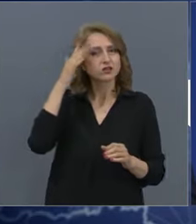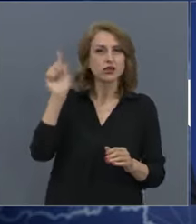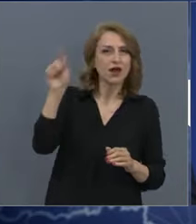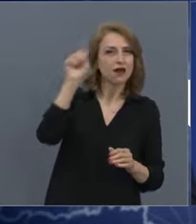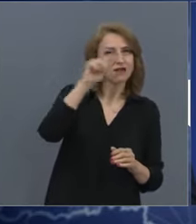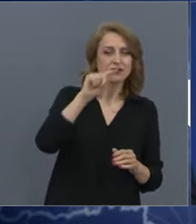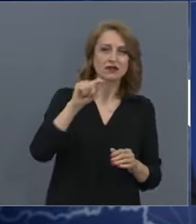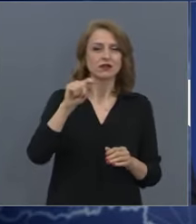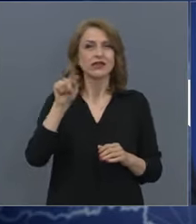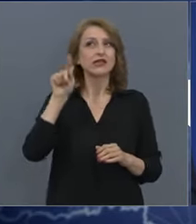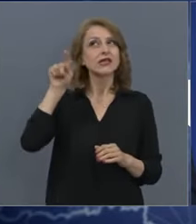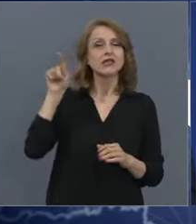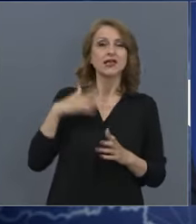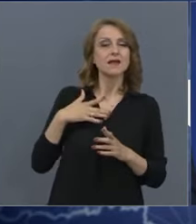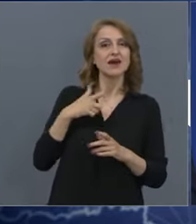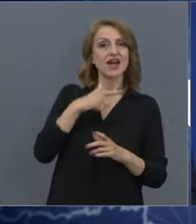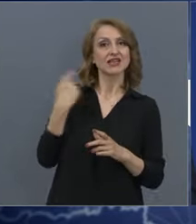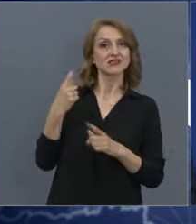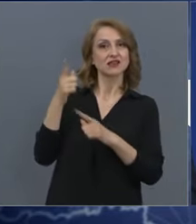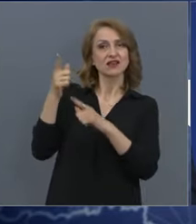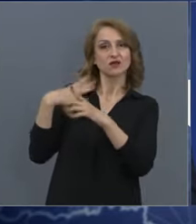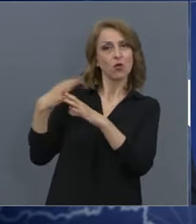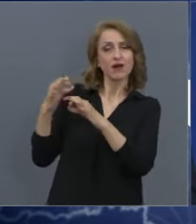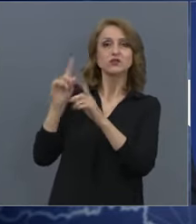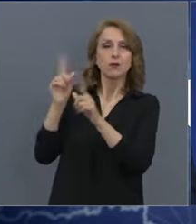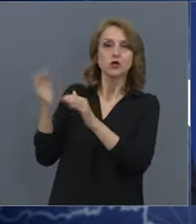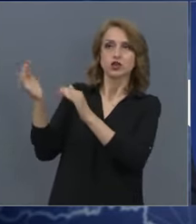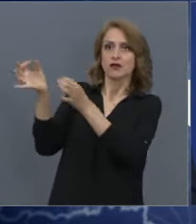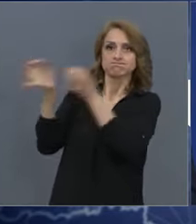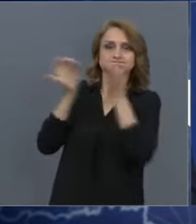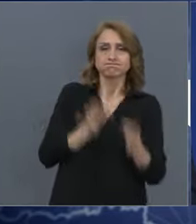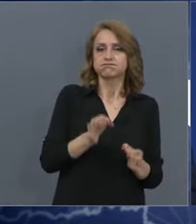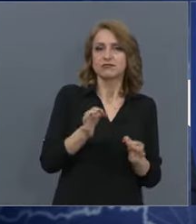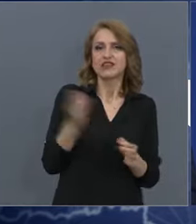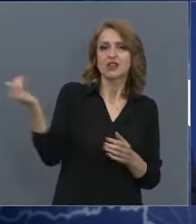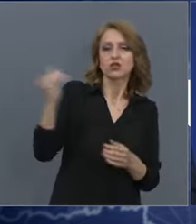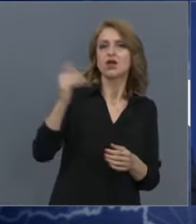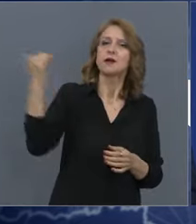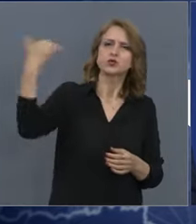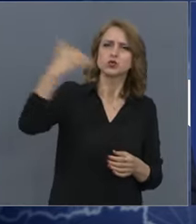че има риск, ще ни донесат отново заразата и че може да се върнем назад?